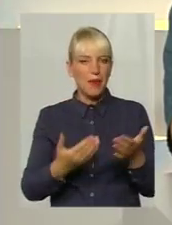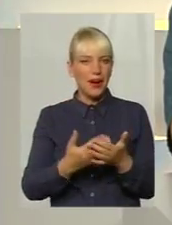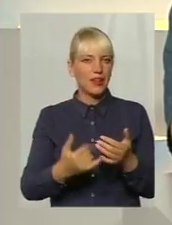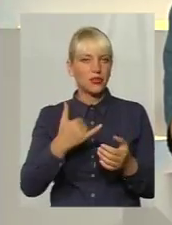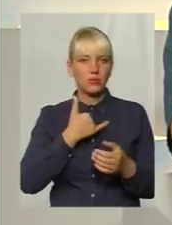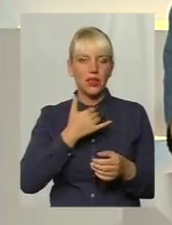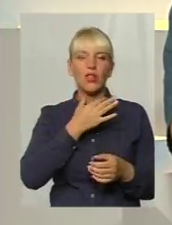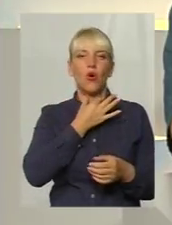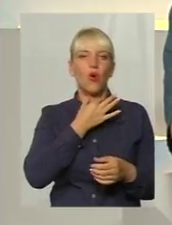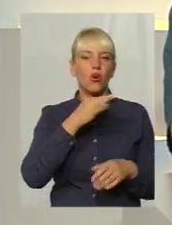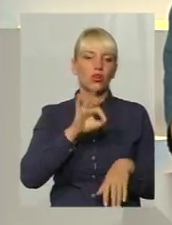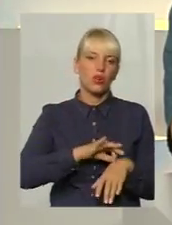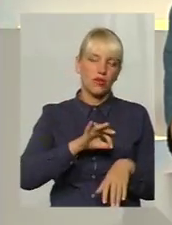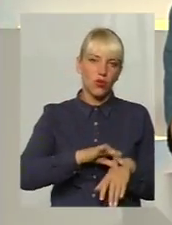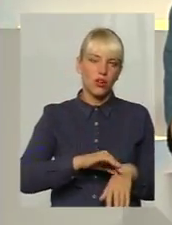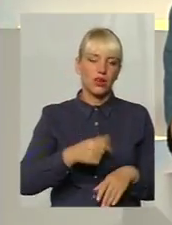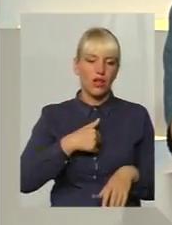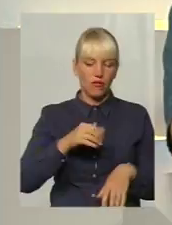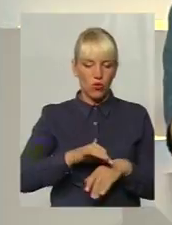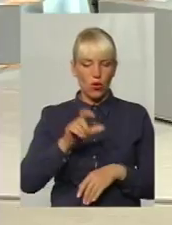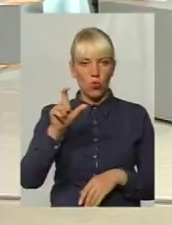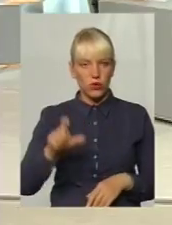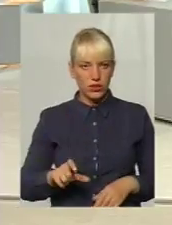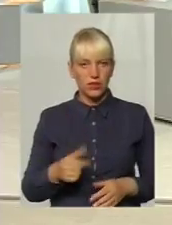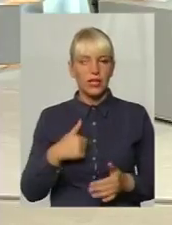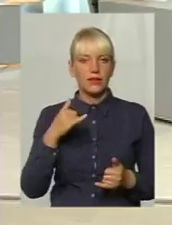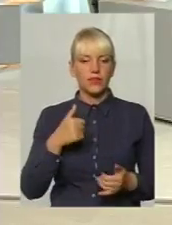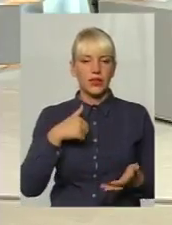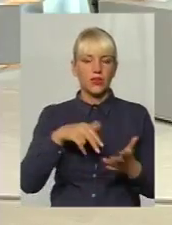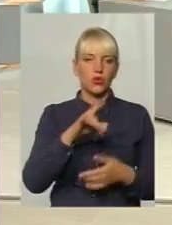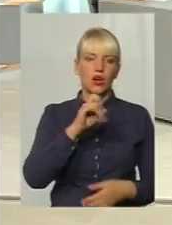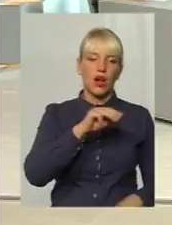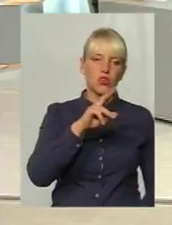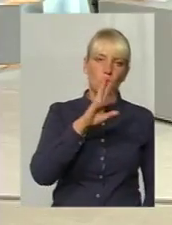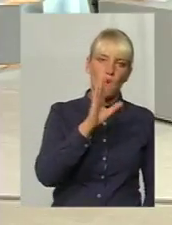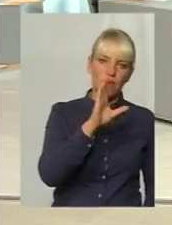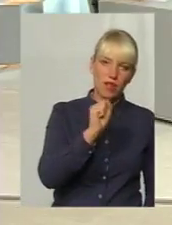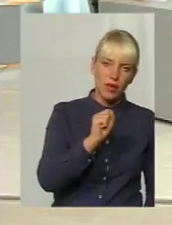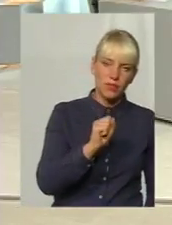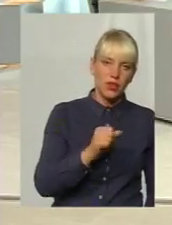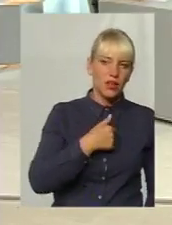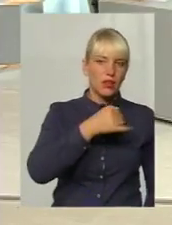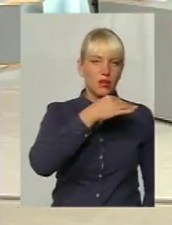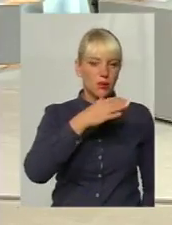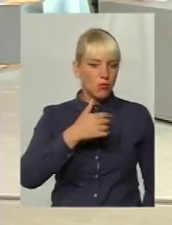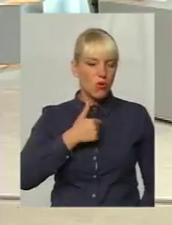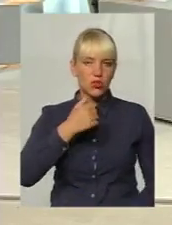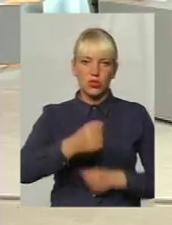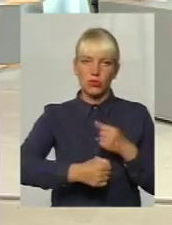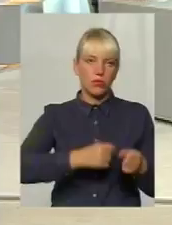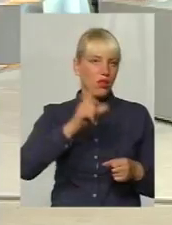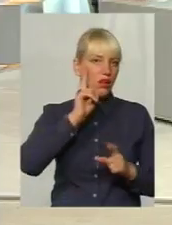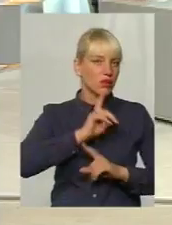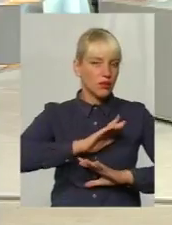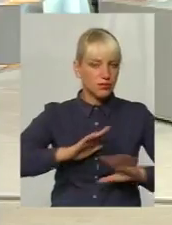мене хворю, хворя, ну, хворя людина. І до на Розкової не можна ні доїхати, ні доїхати, ні